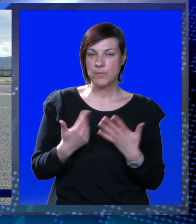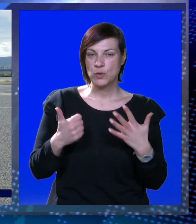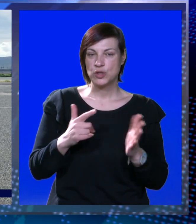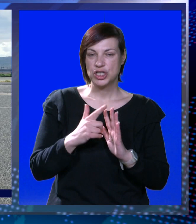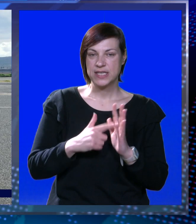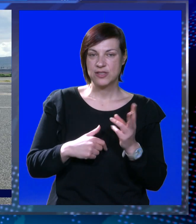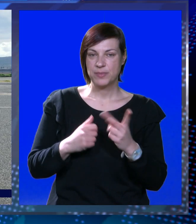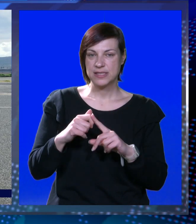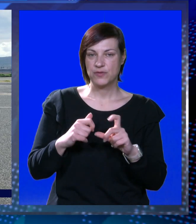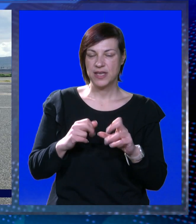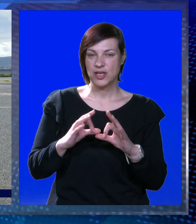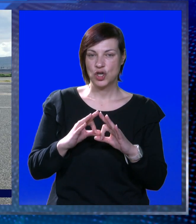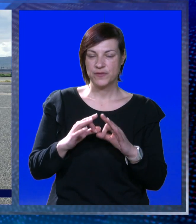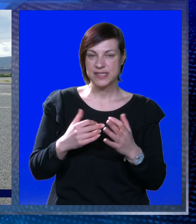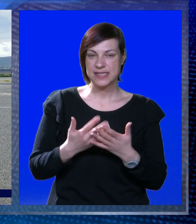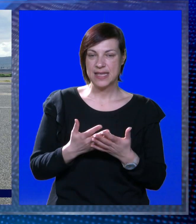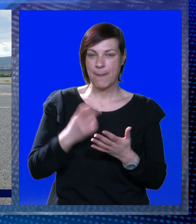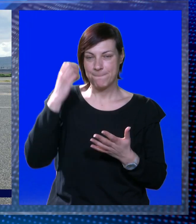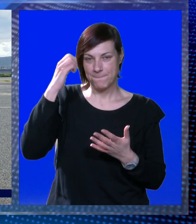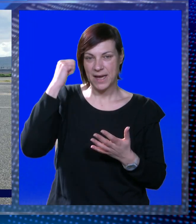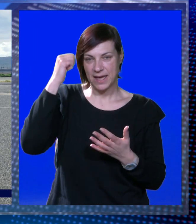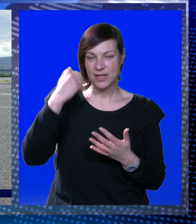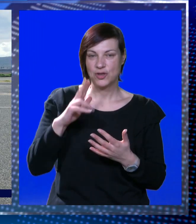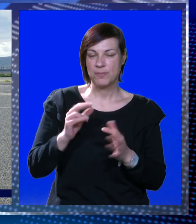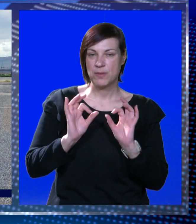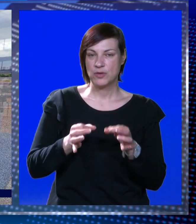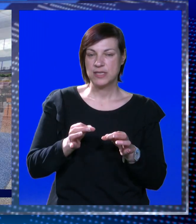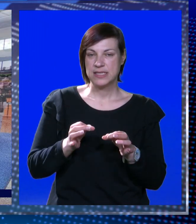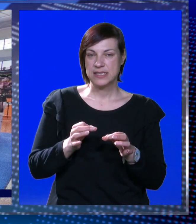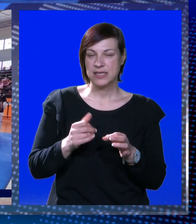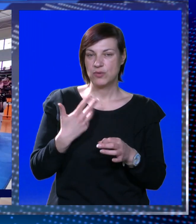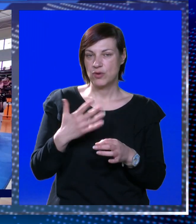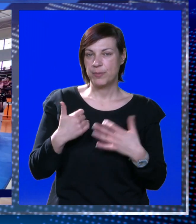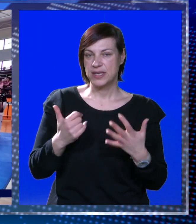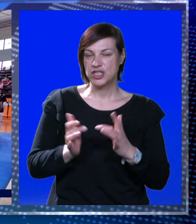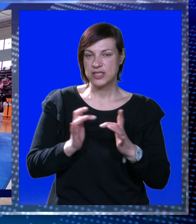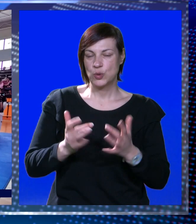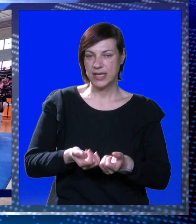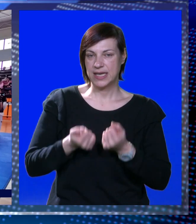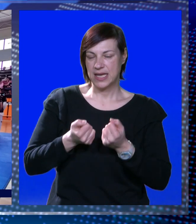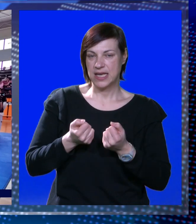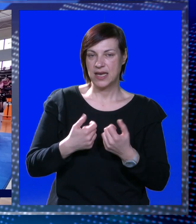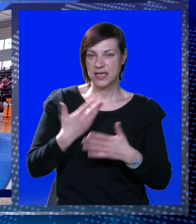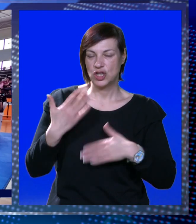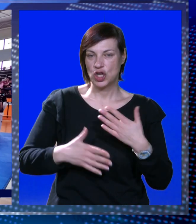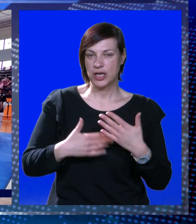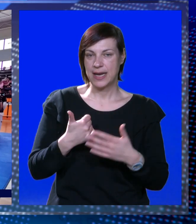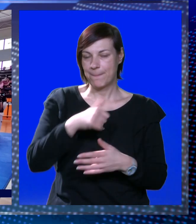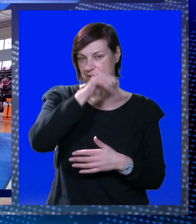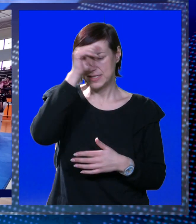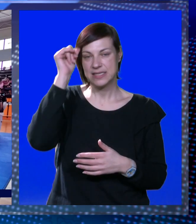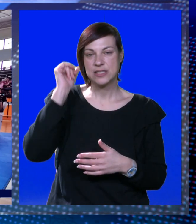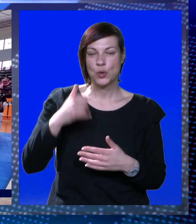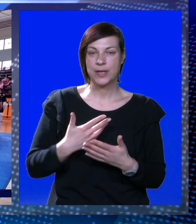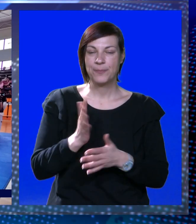u šestom mjesecu Vinkovce, imamo Makedoniju, tako da imamo još sigurno sad jednošće pet, šest turnira jakih do kraja ove